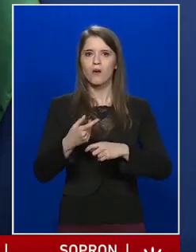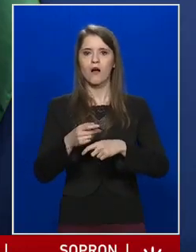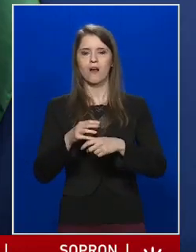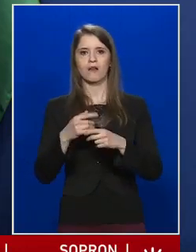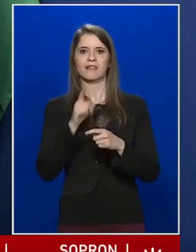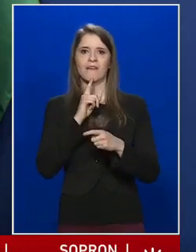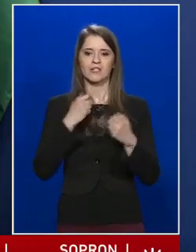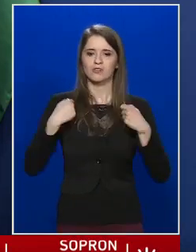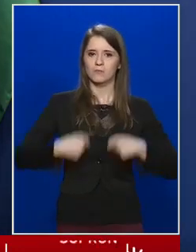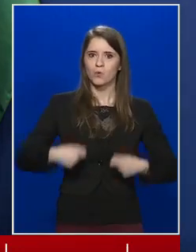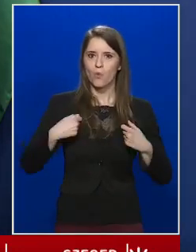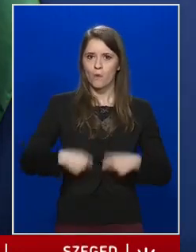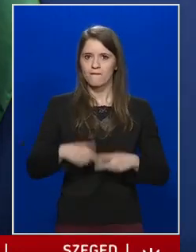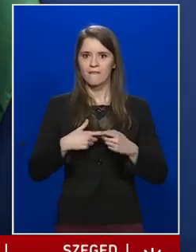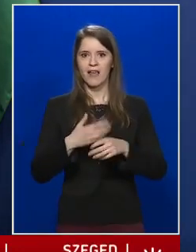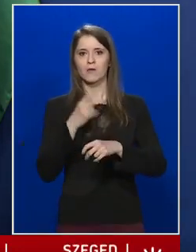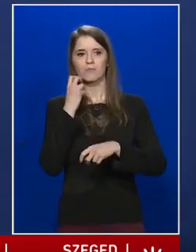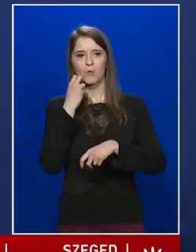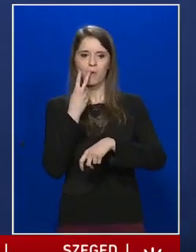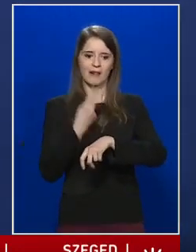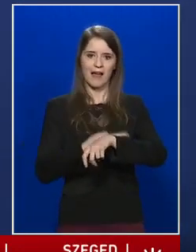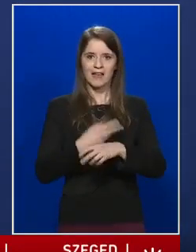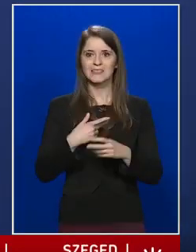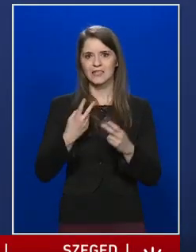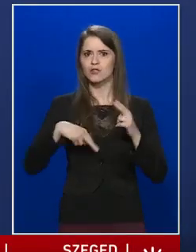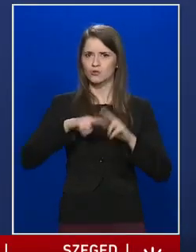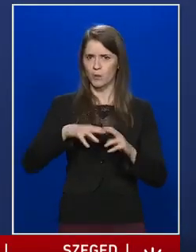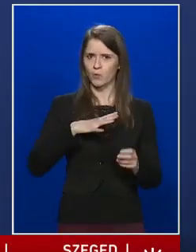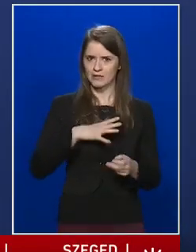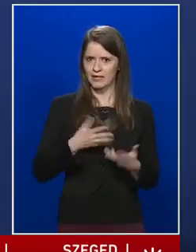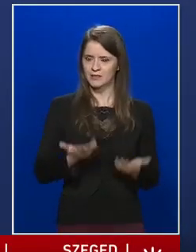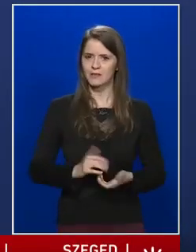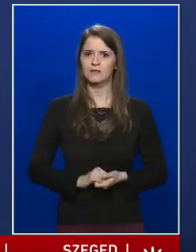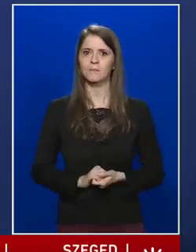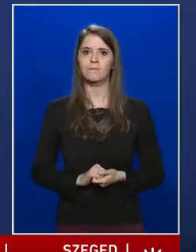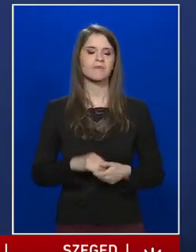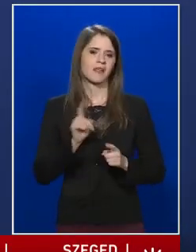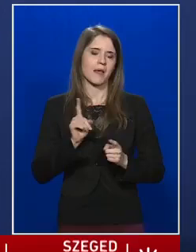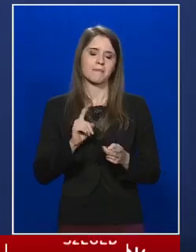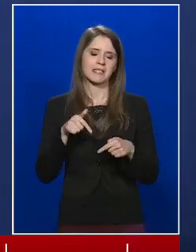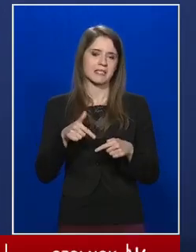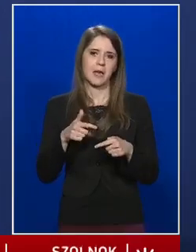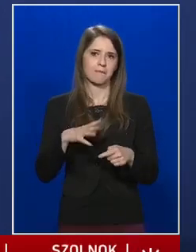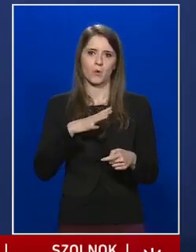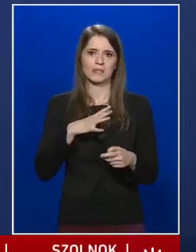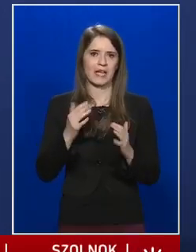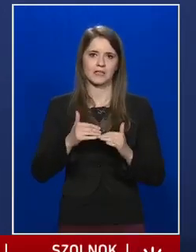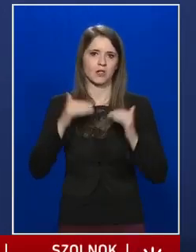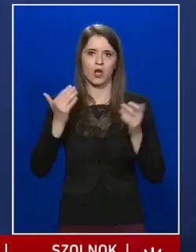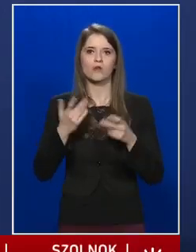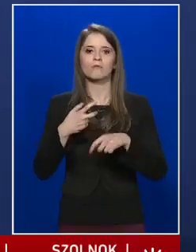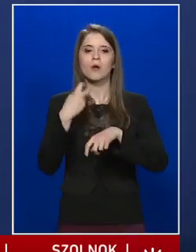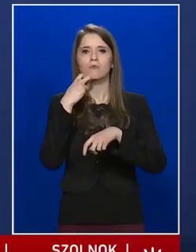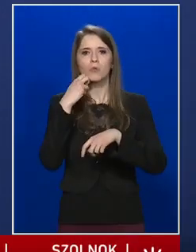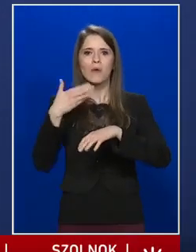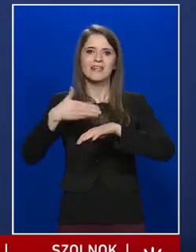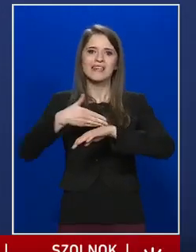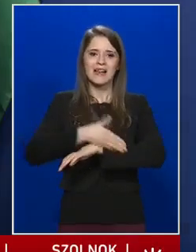többletkockázatot? Ez nem jelent többletkockázatot, tehát a bőrön keresztül a vírus nem tud áthatolni.